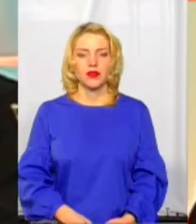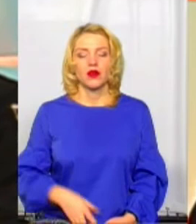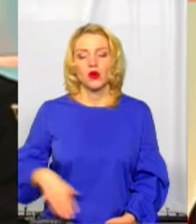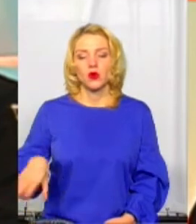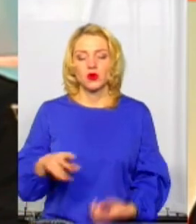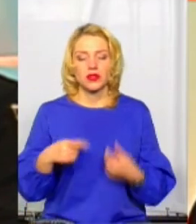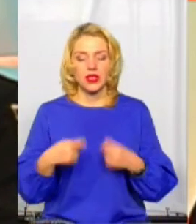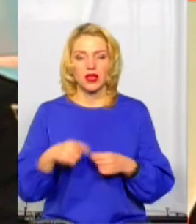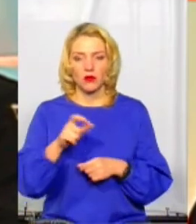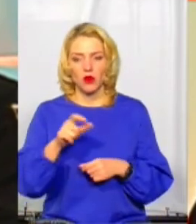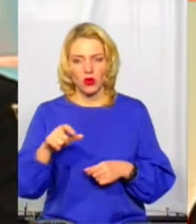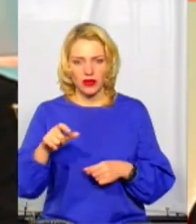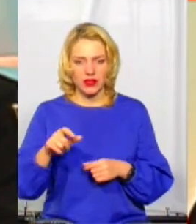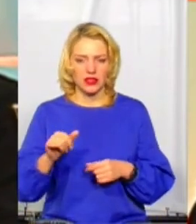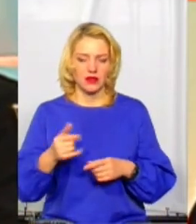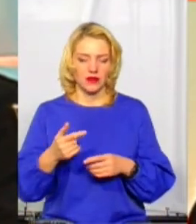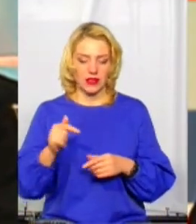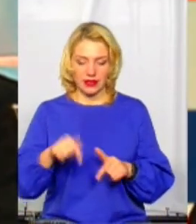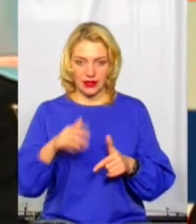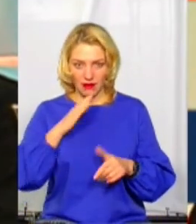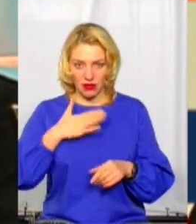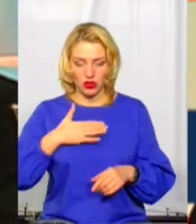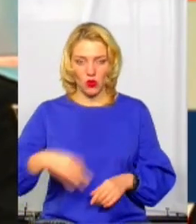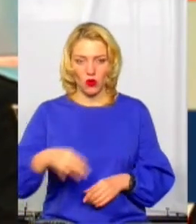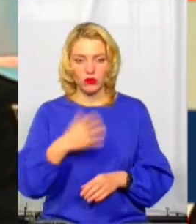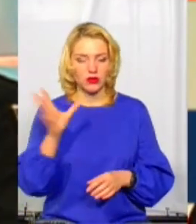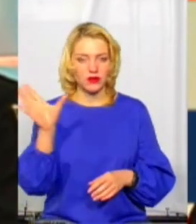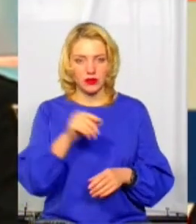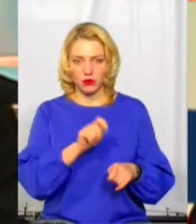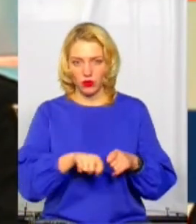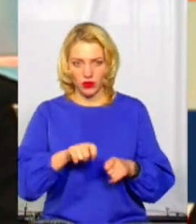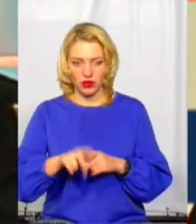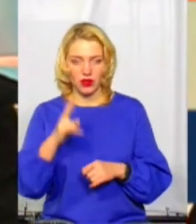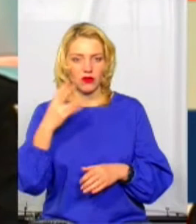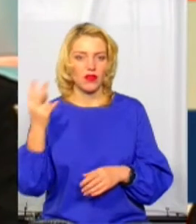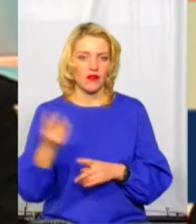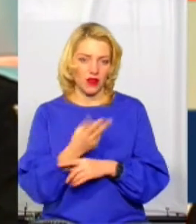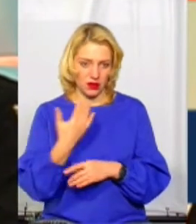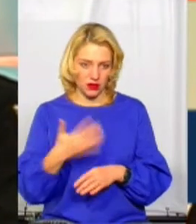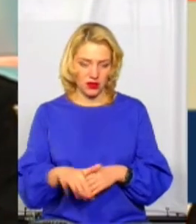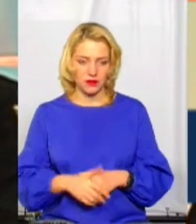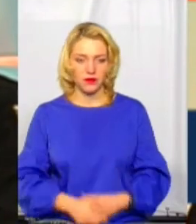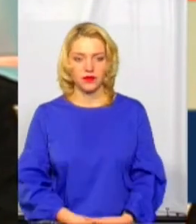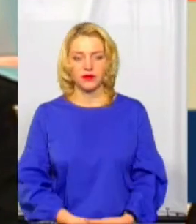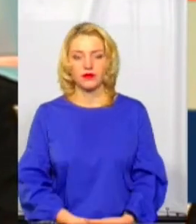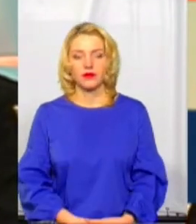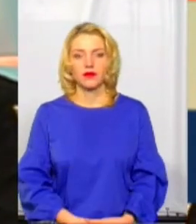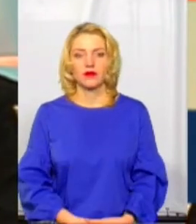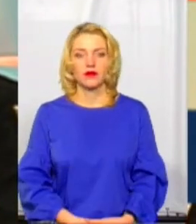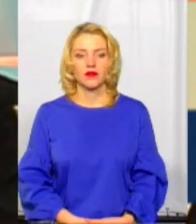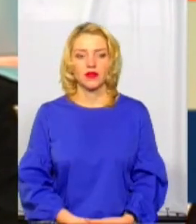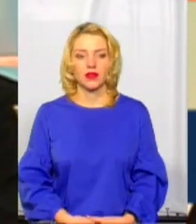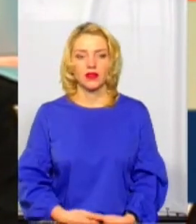в області вже перевірено протягом цього року, навіть і по два рази позабланово. Роз'яснювальна робота, звичайно,